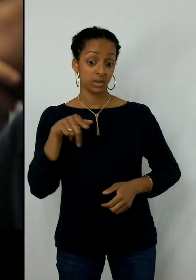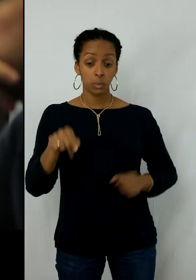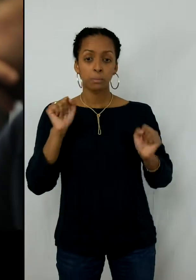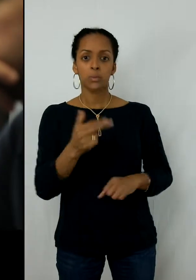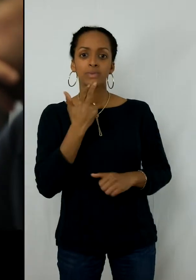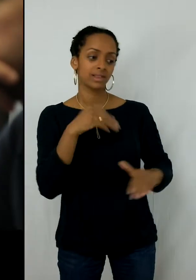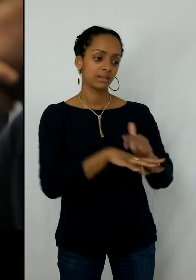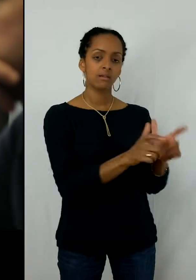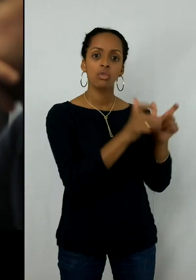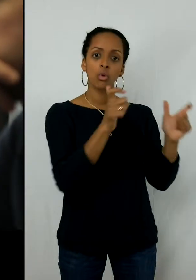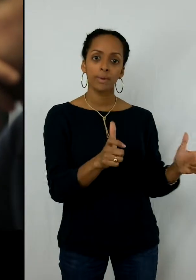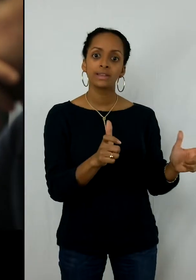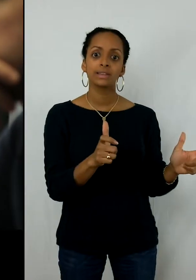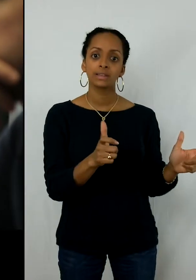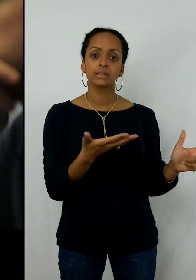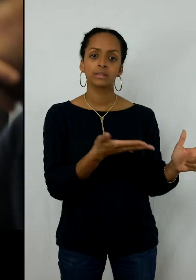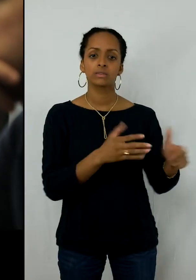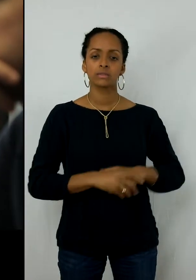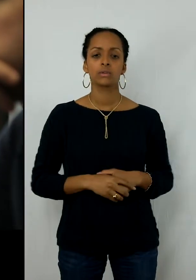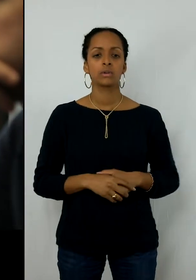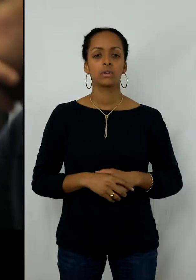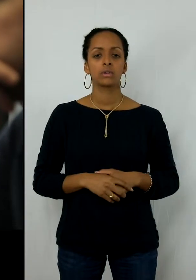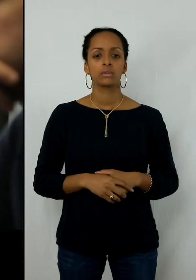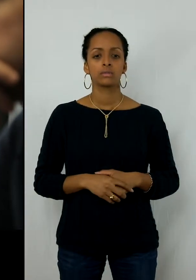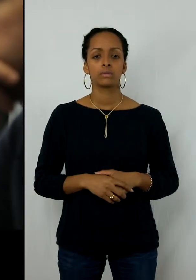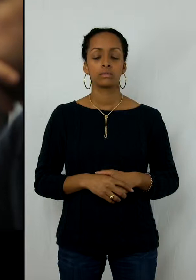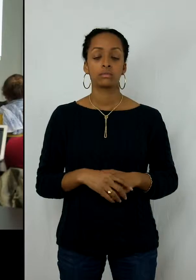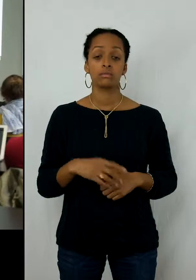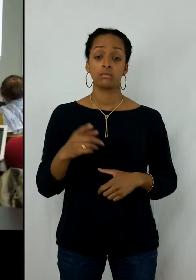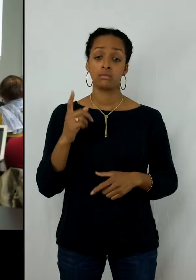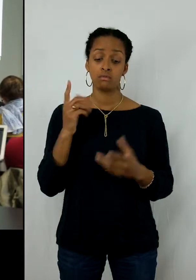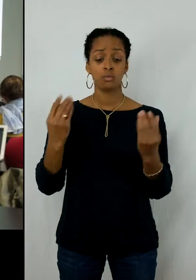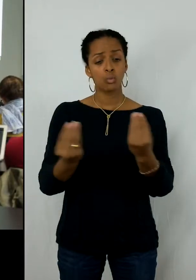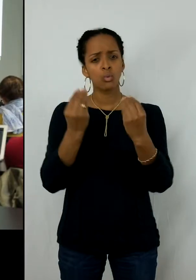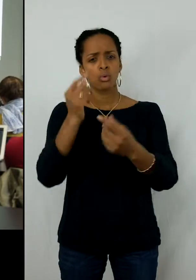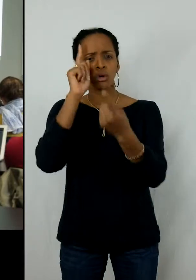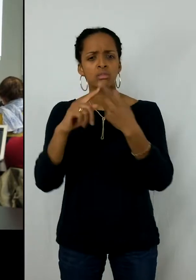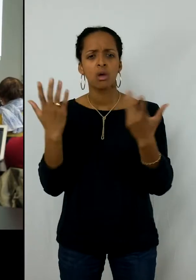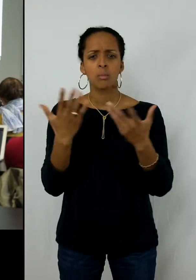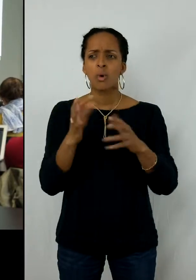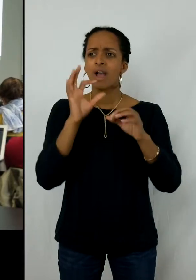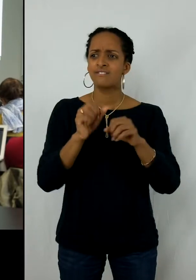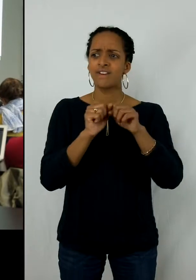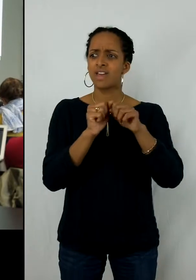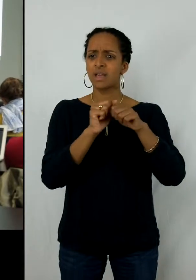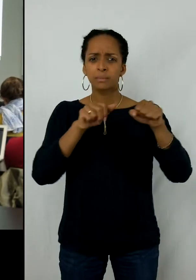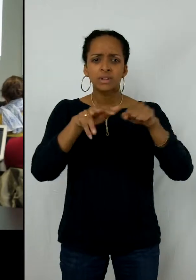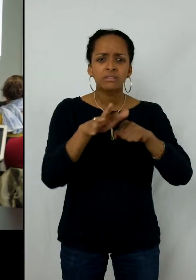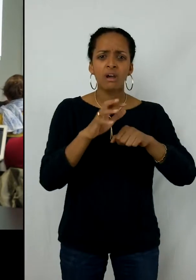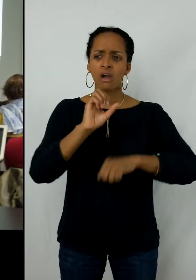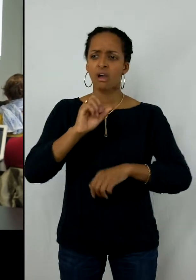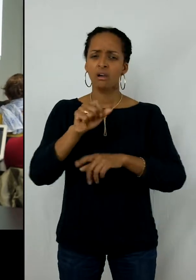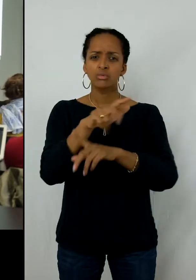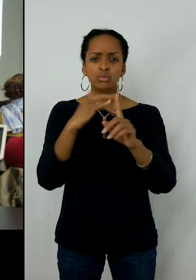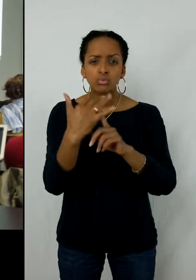Et donc, il a pas mal de cours faits par des professionnels qui lui permettent d'acquérir des compétences sur les médias sociaux,